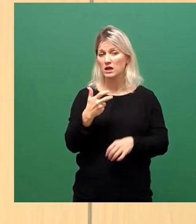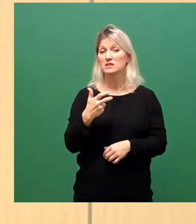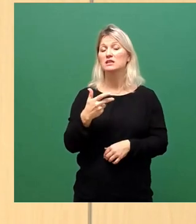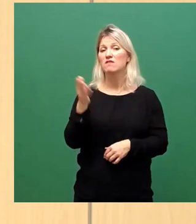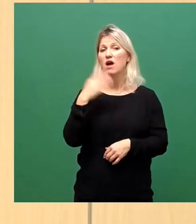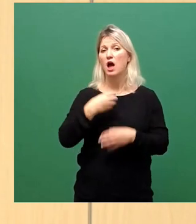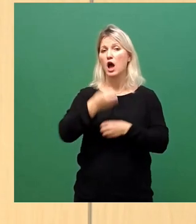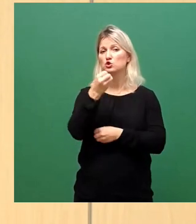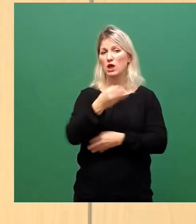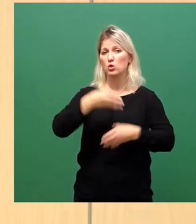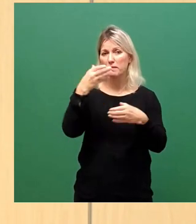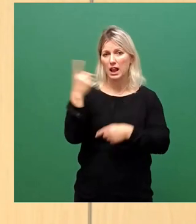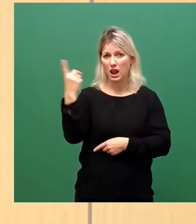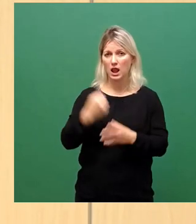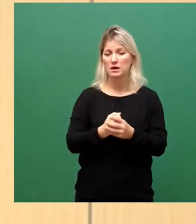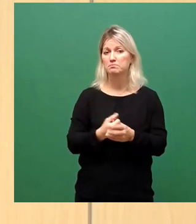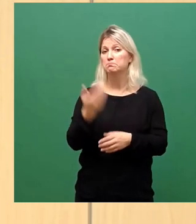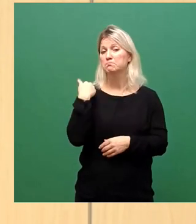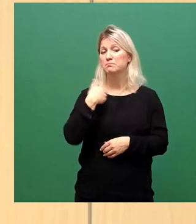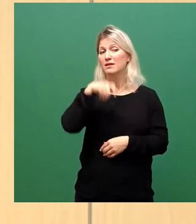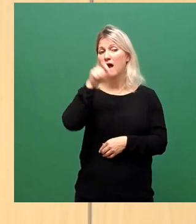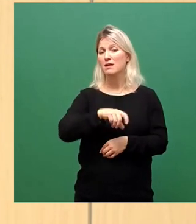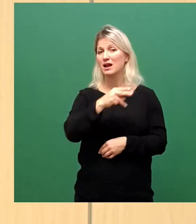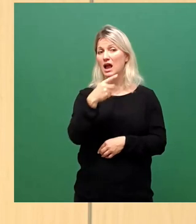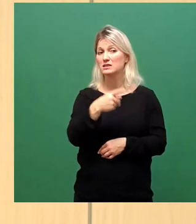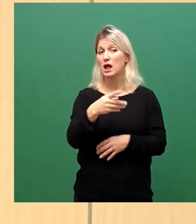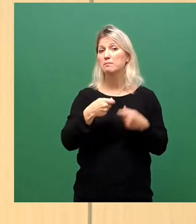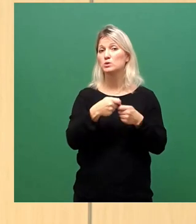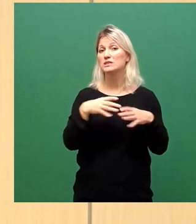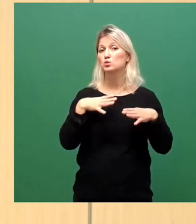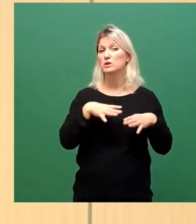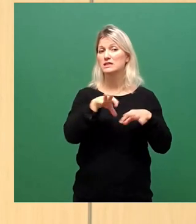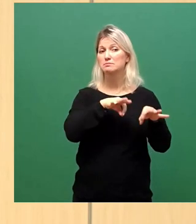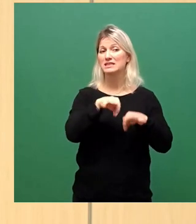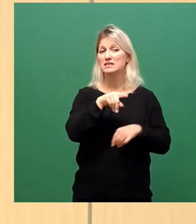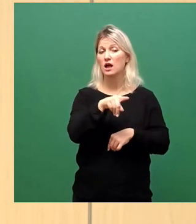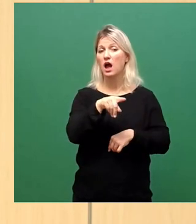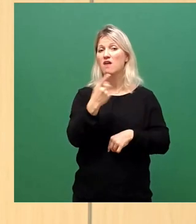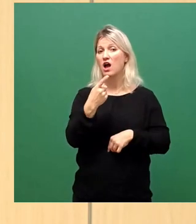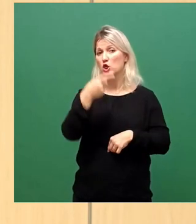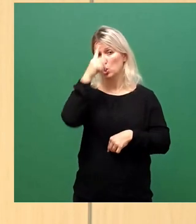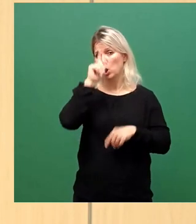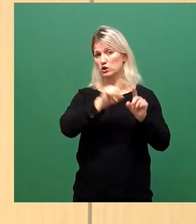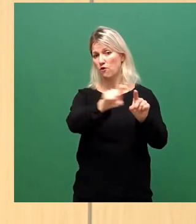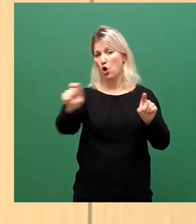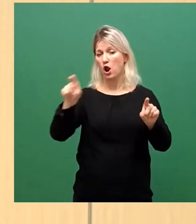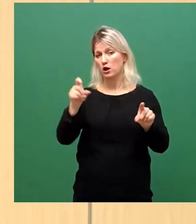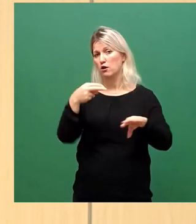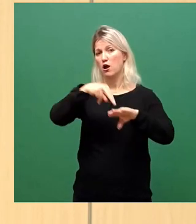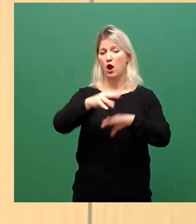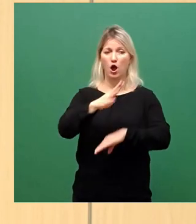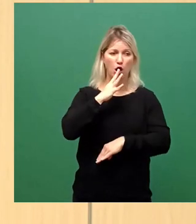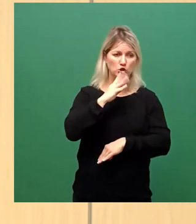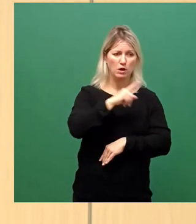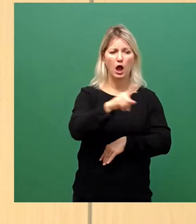Damals Heiner Geißler, Bundesgesundheitsminister, in der Ansprache an das deutsche Volk, hat beruhigend eingewirkt.